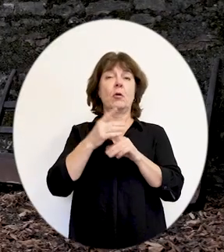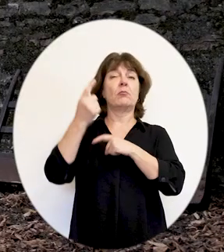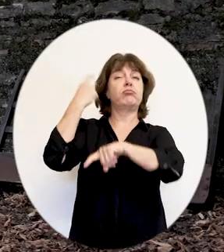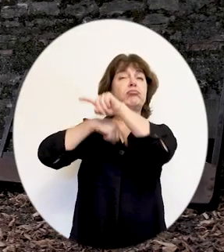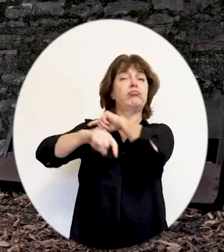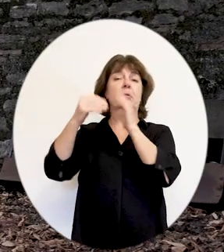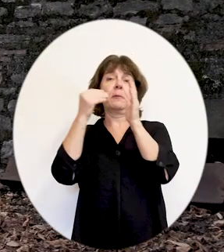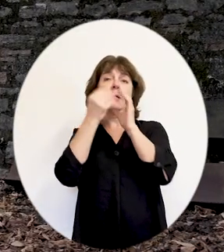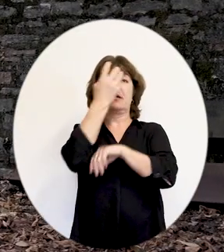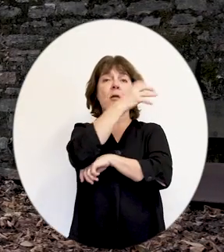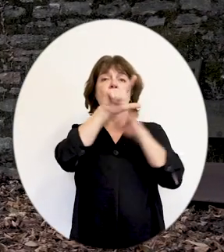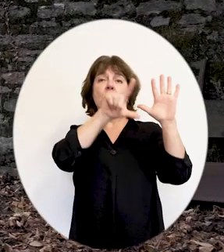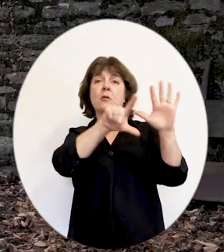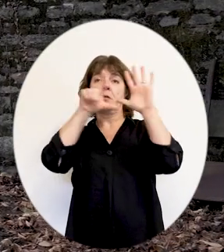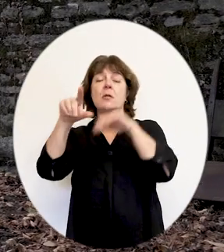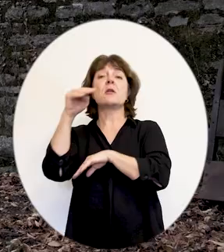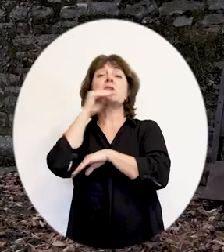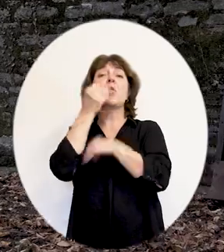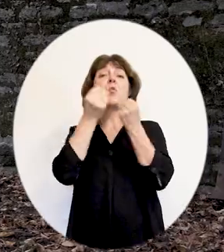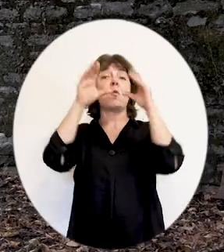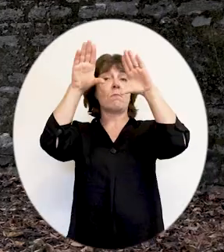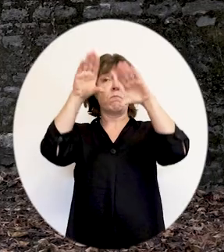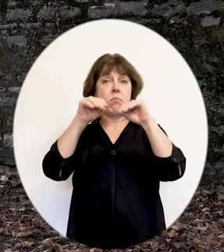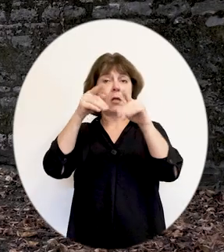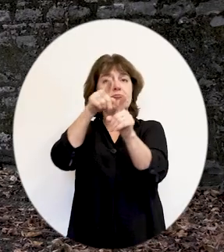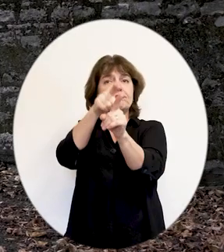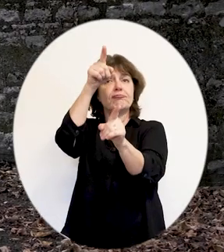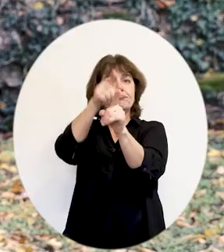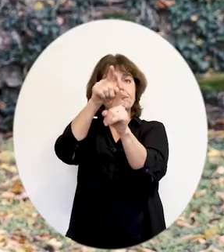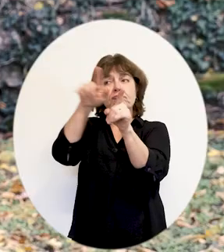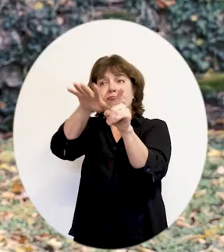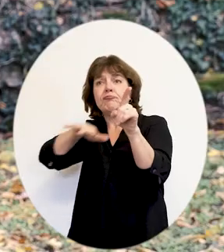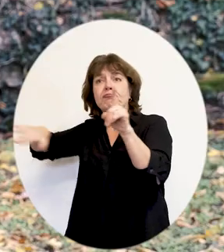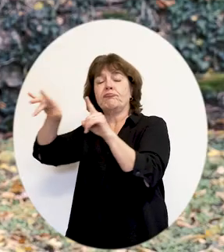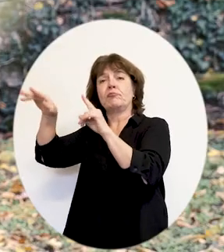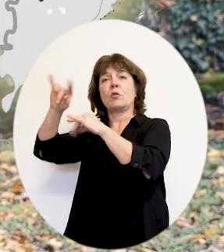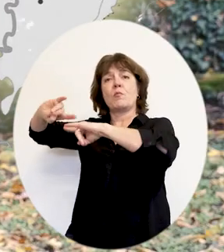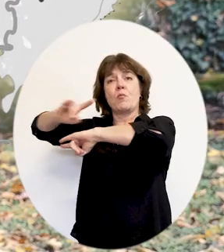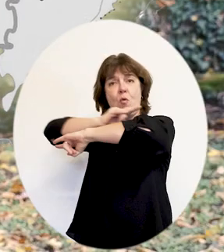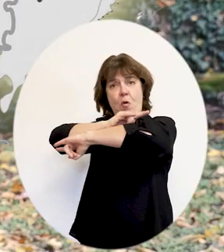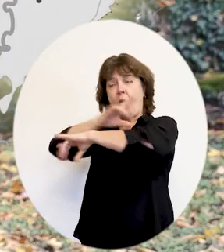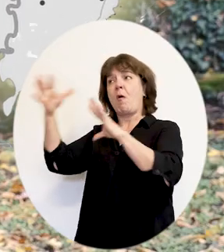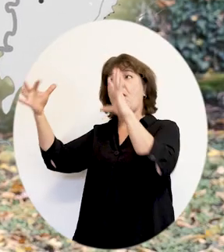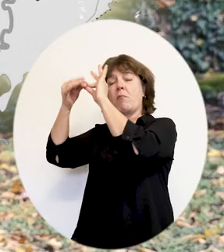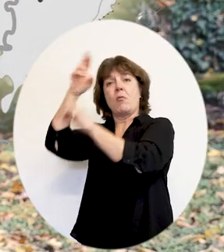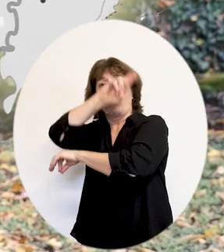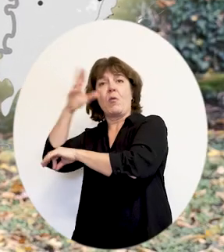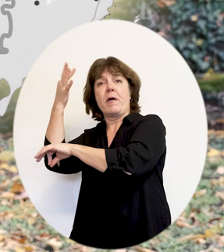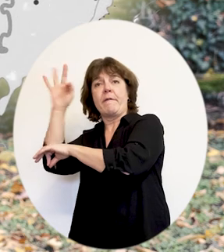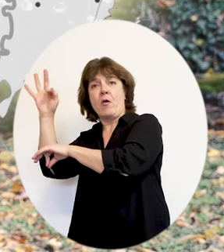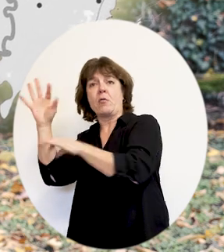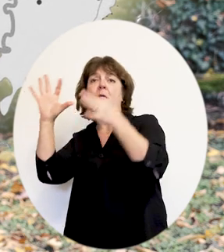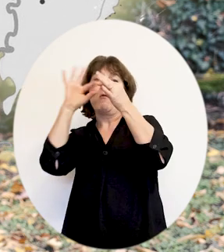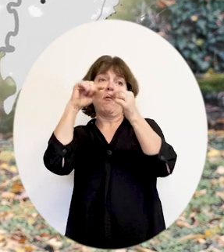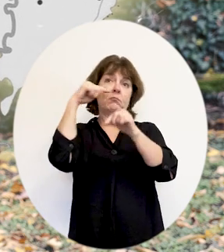1477, Chalon était situé sur la frontière entre la Bourgogne, royaume de France, et la Franche